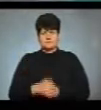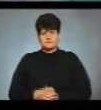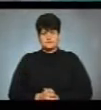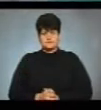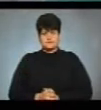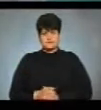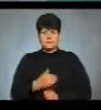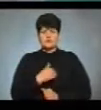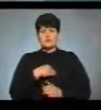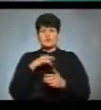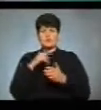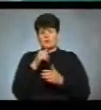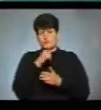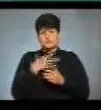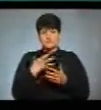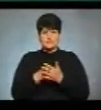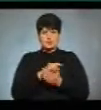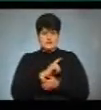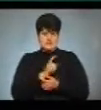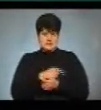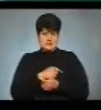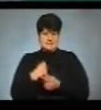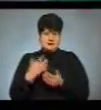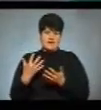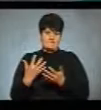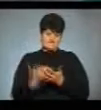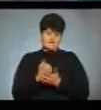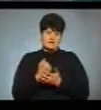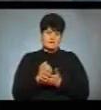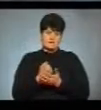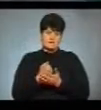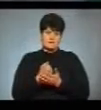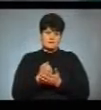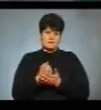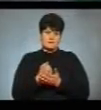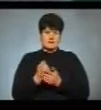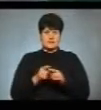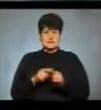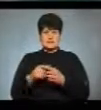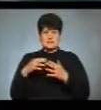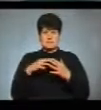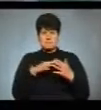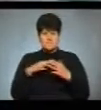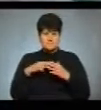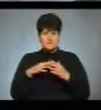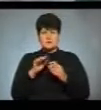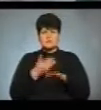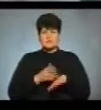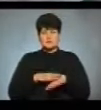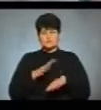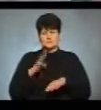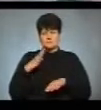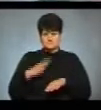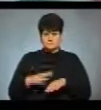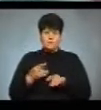Хотів повірити в свої сили, і я повірив в свої сили і виграв цей бій. Складна була витримка, але